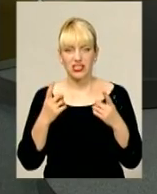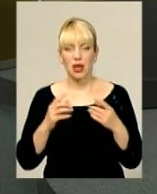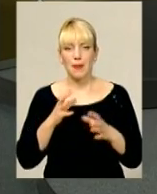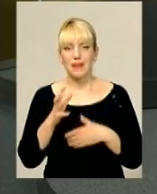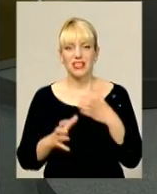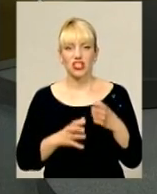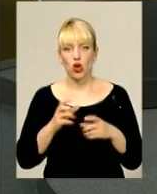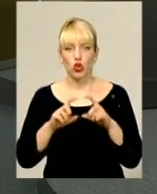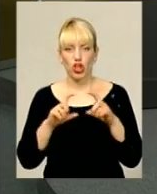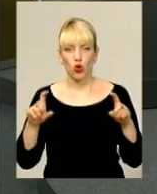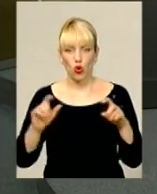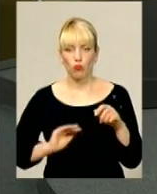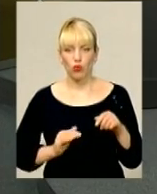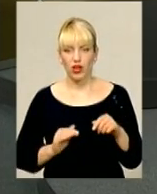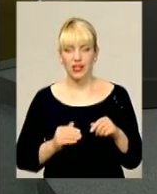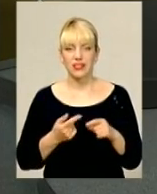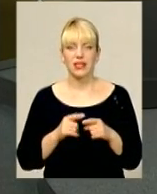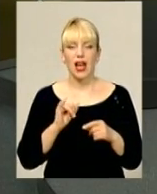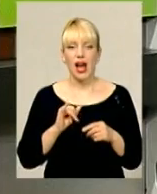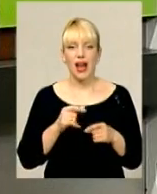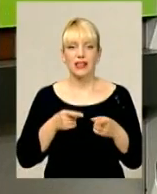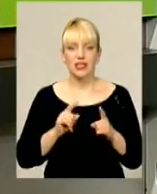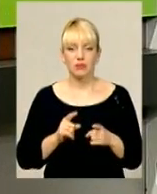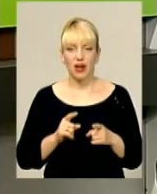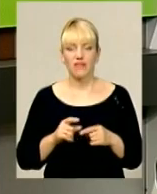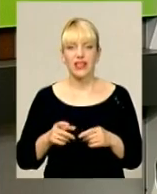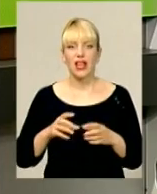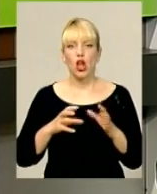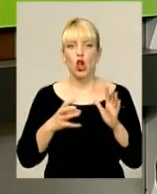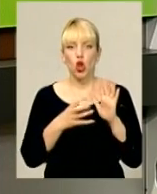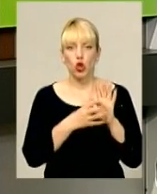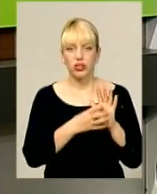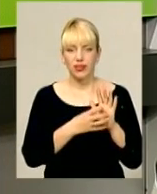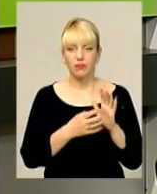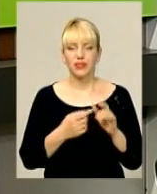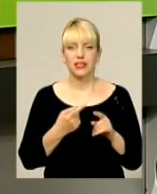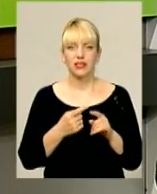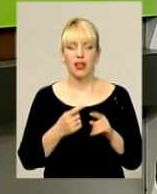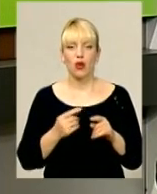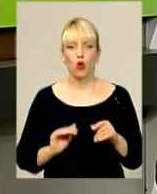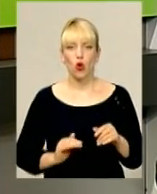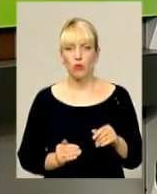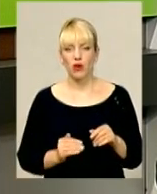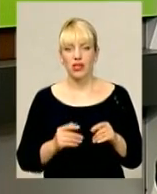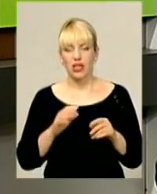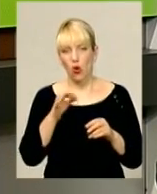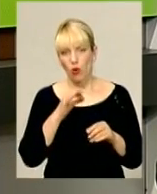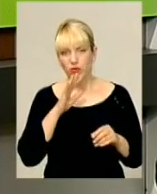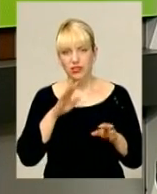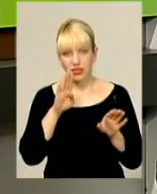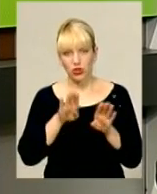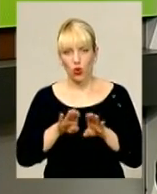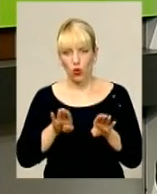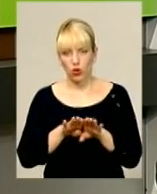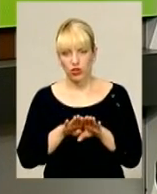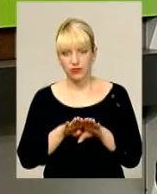корпорації, логотип області, він в дечому є схожими, тому що, в принципі, цільові аудиторії багато